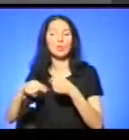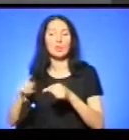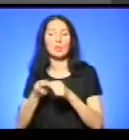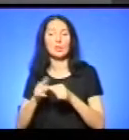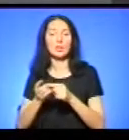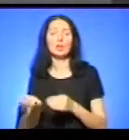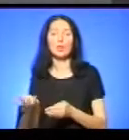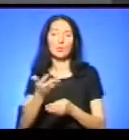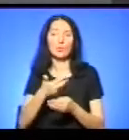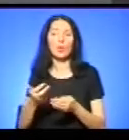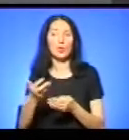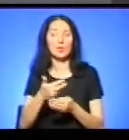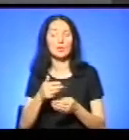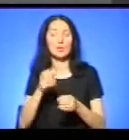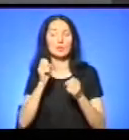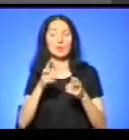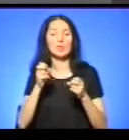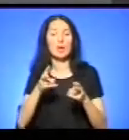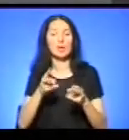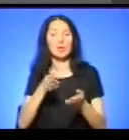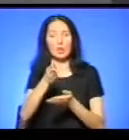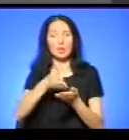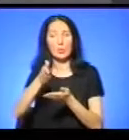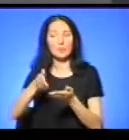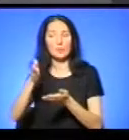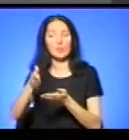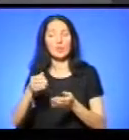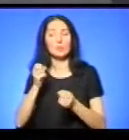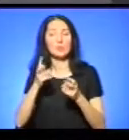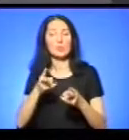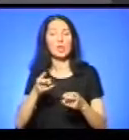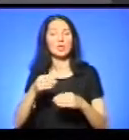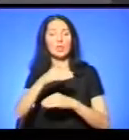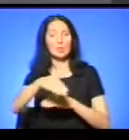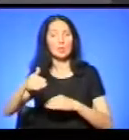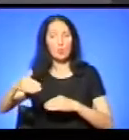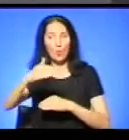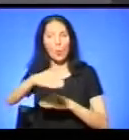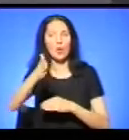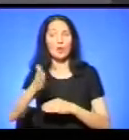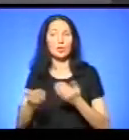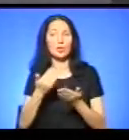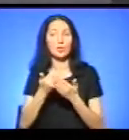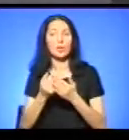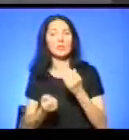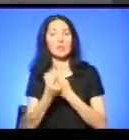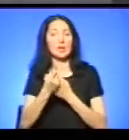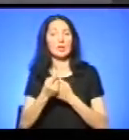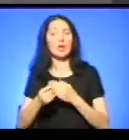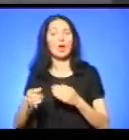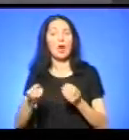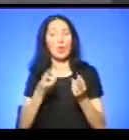роздільними смугами. Якби виникла десь пожежа, щоб вона не охопила ціле поле, відповідно частинами можна було б так, і